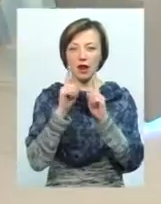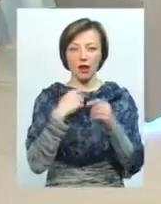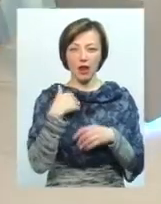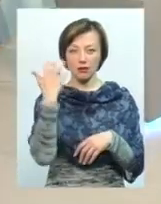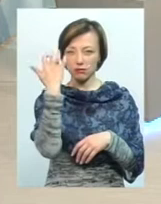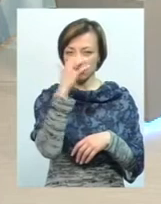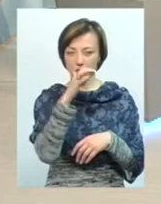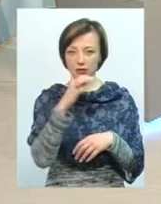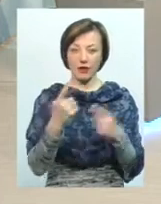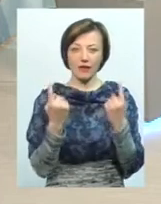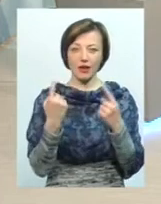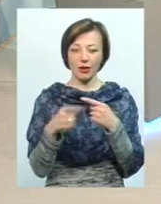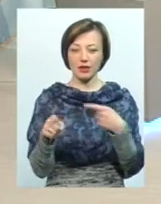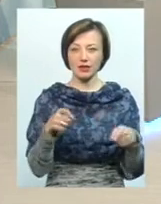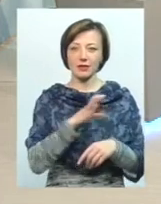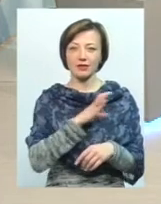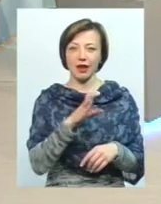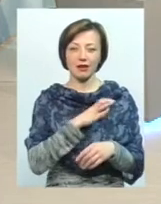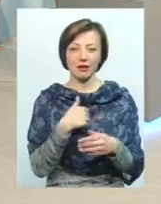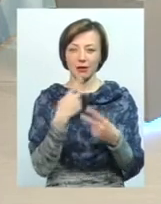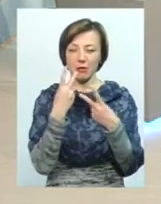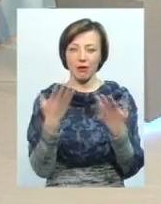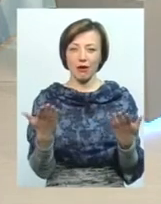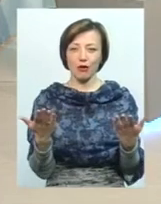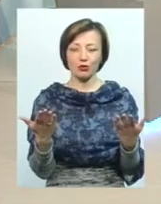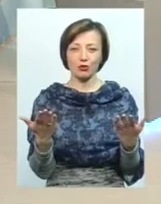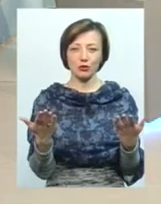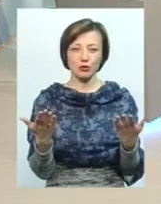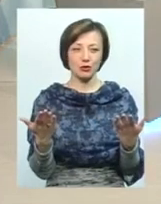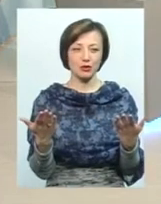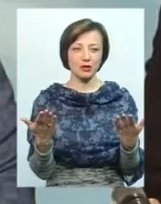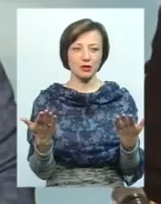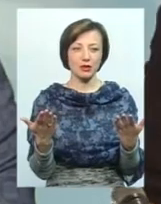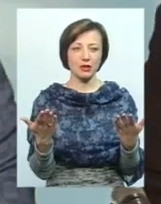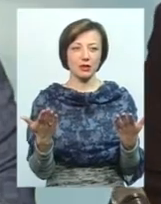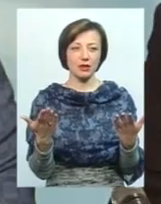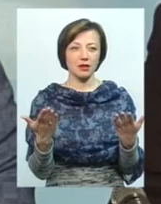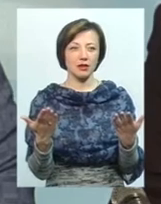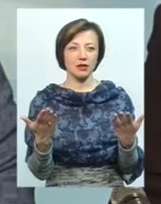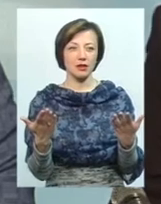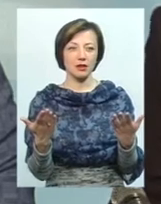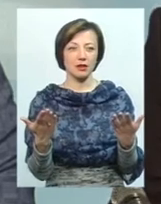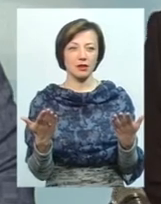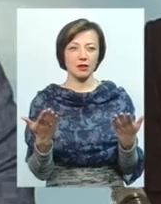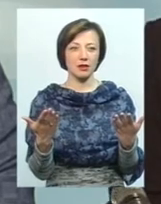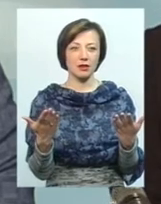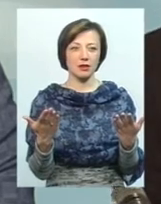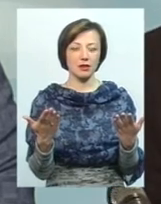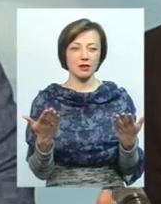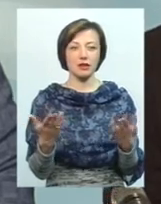помічаю великої різниці в статках. Наприклад, я не бачу, за якимись проявами, наприклад, ну, так, є